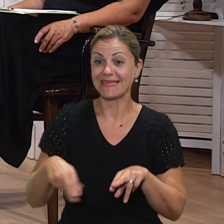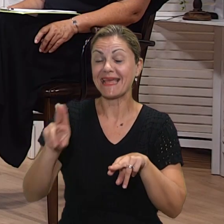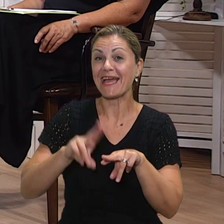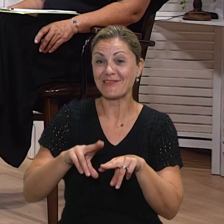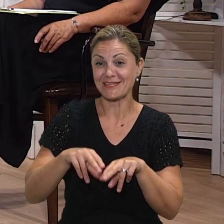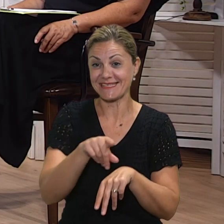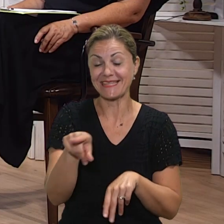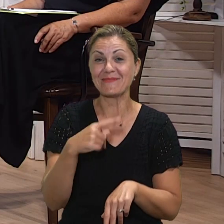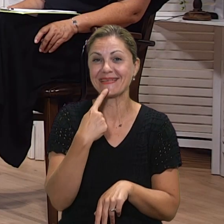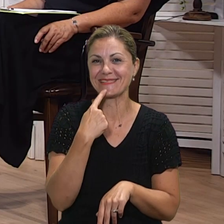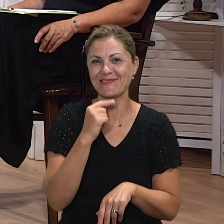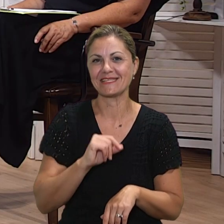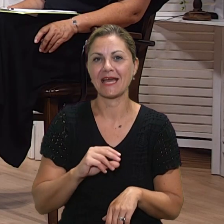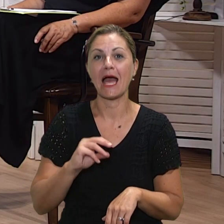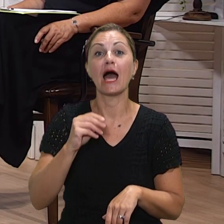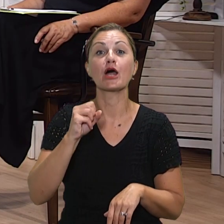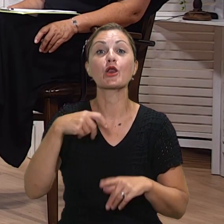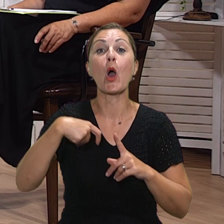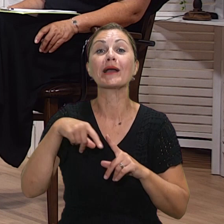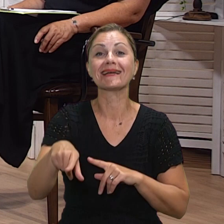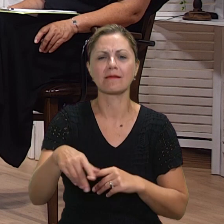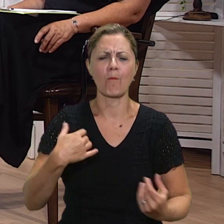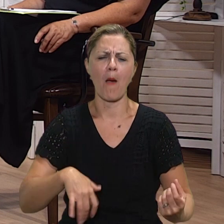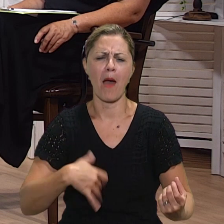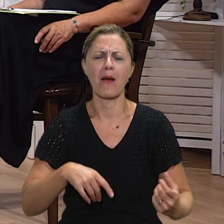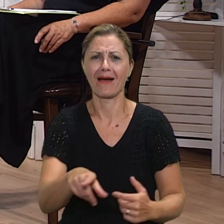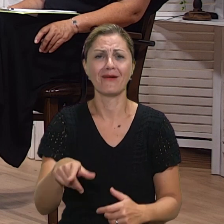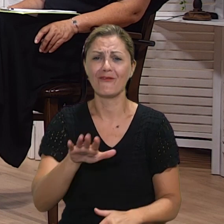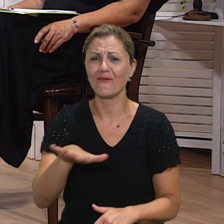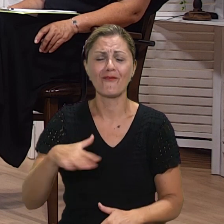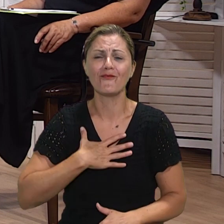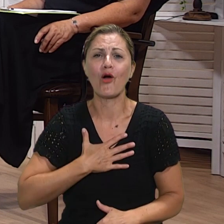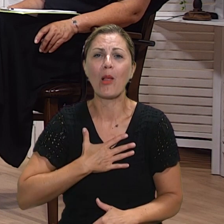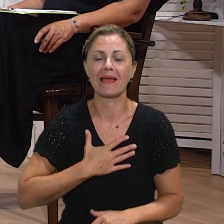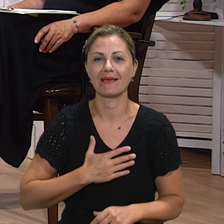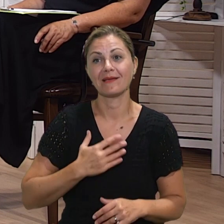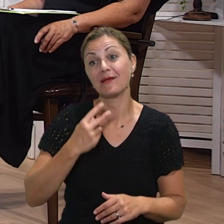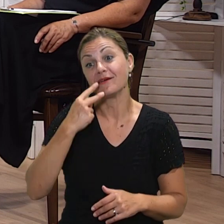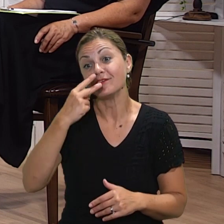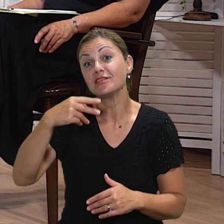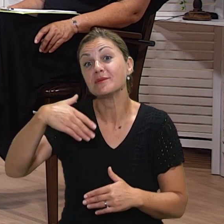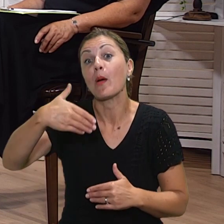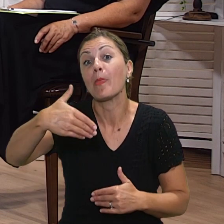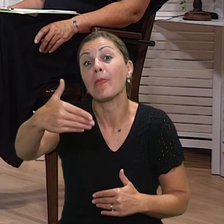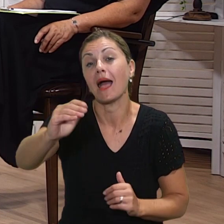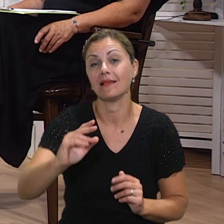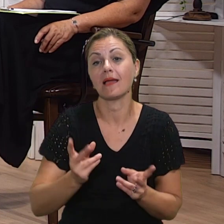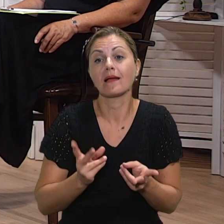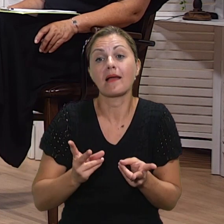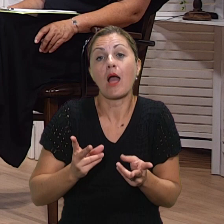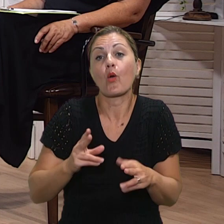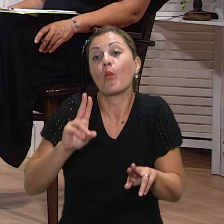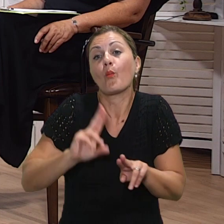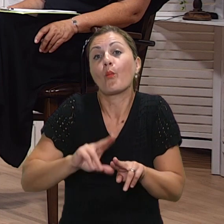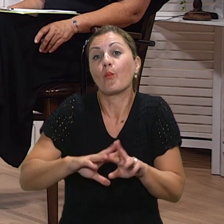svidjelo, kažem vam, nekako taj rock glazba, bar za sada. A sljedeće godine ćemo vidjeti, puno će biti znenađenja, tako da vidjet ćemo